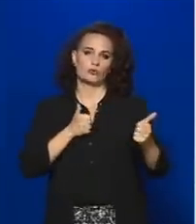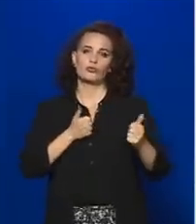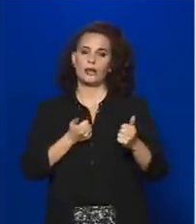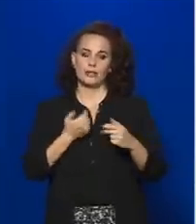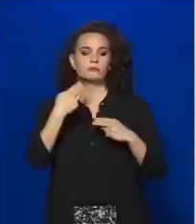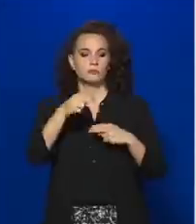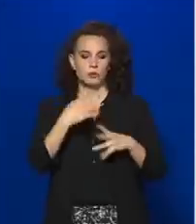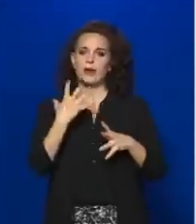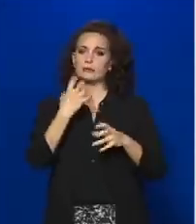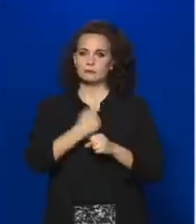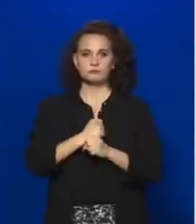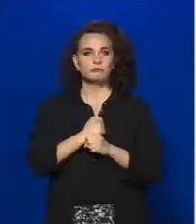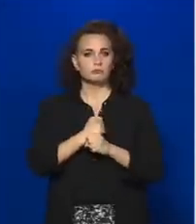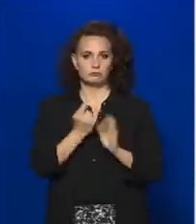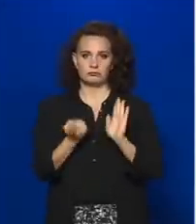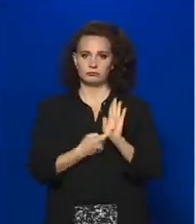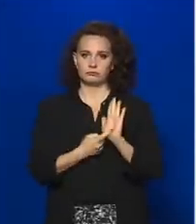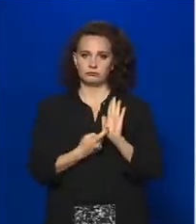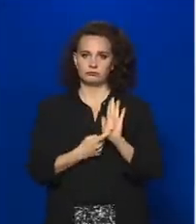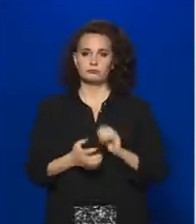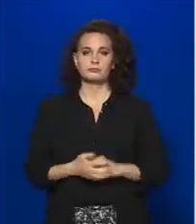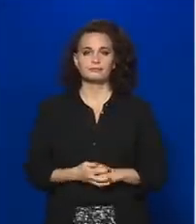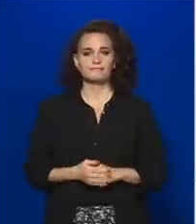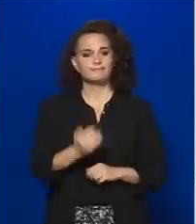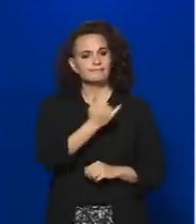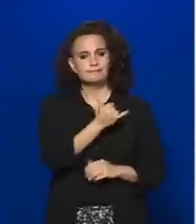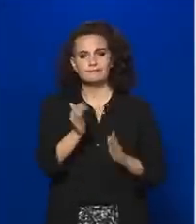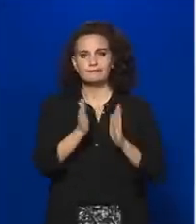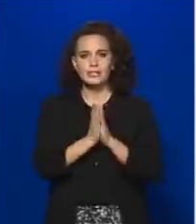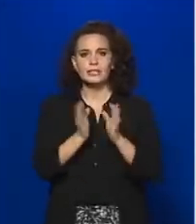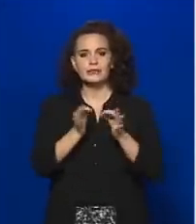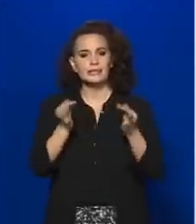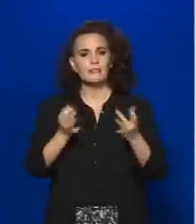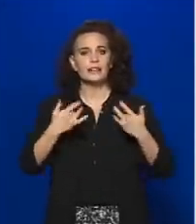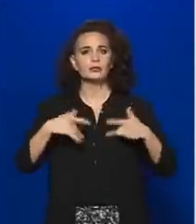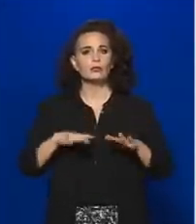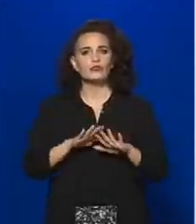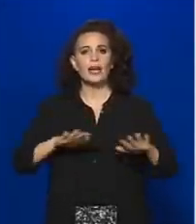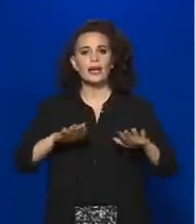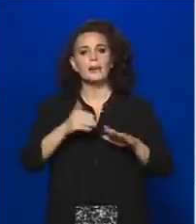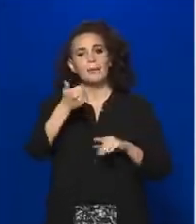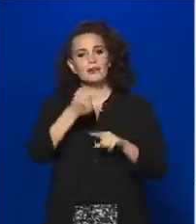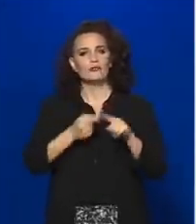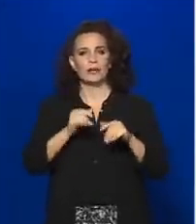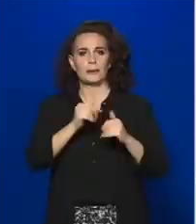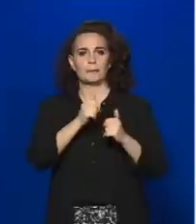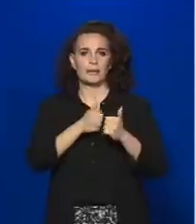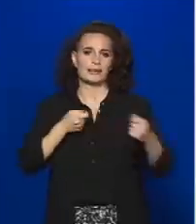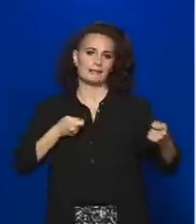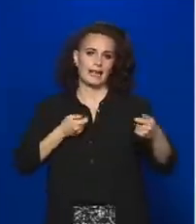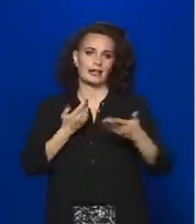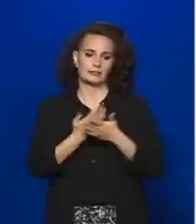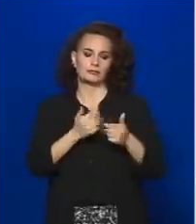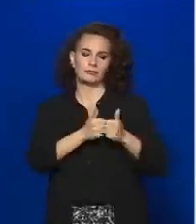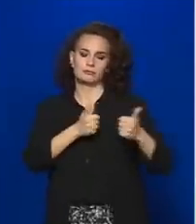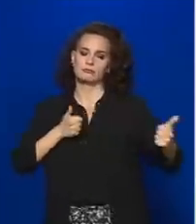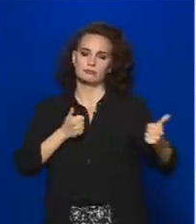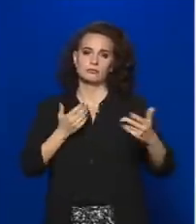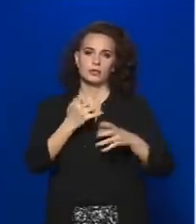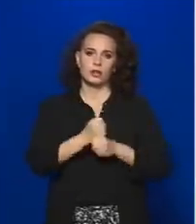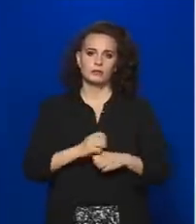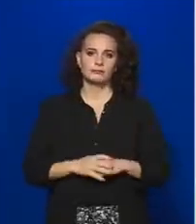indokolt, mindenkit kérünk, hogy nyilvános helyeken másfél méteres távolságot tartsa be, és az arc